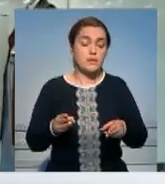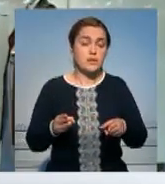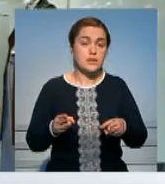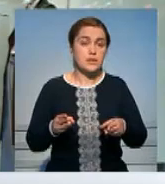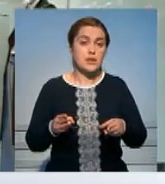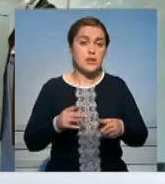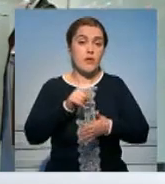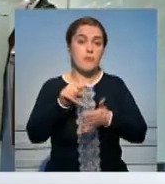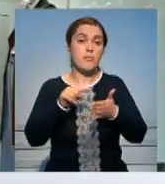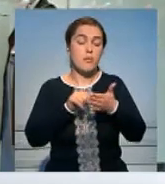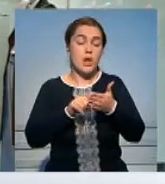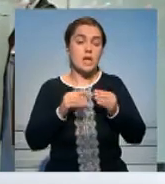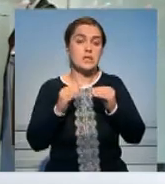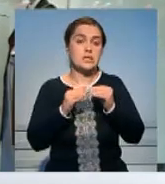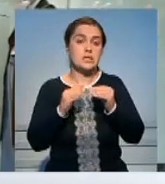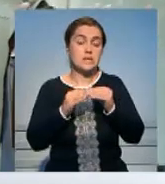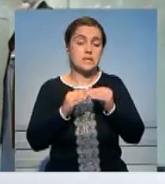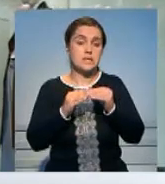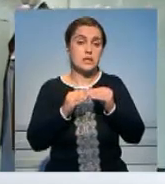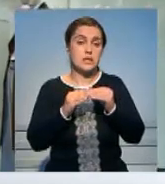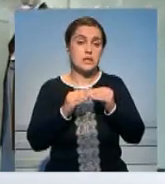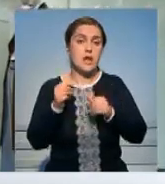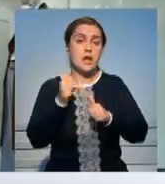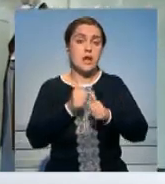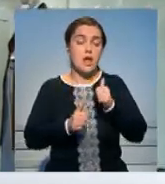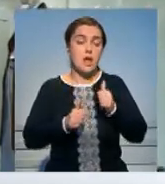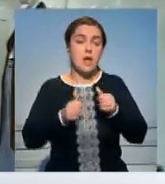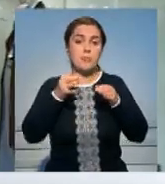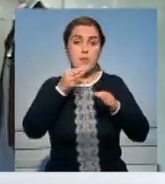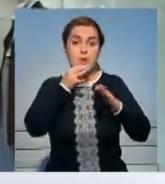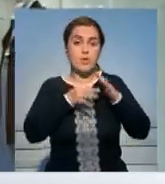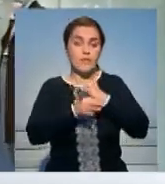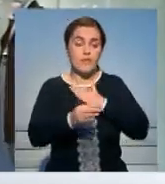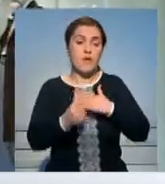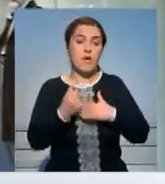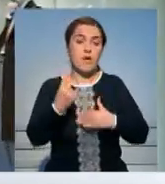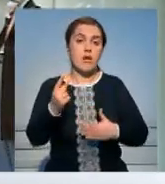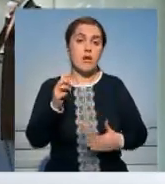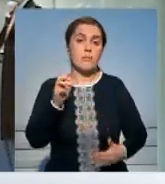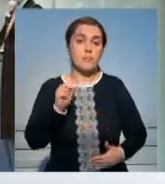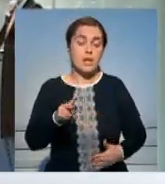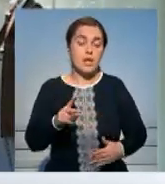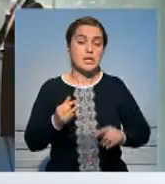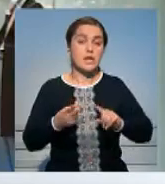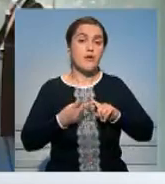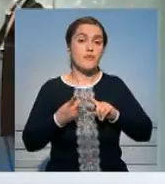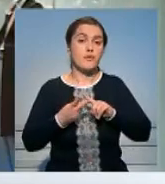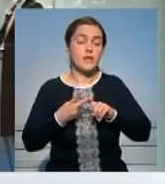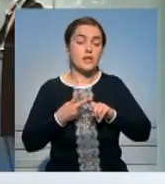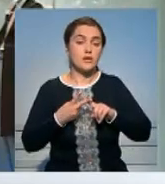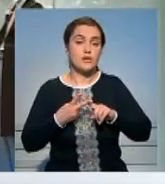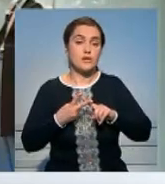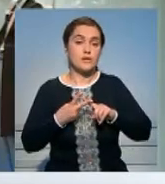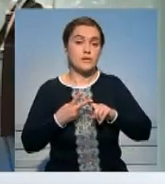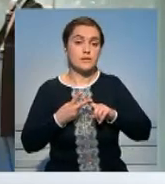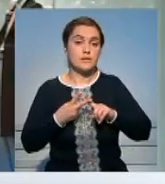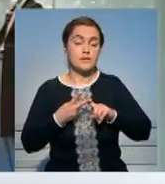Задается 10 вопросов, каждый правильный ответ получает по баллу. Второй – это